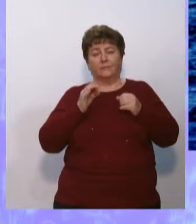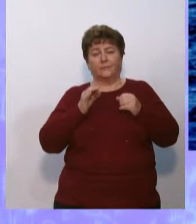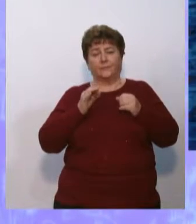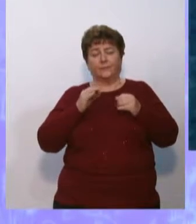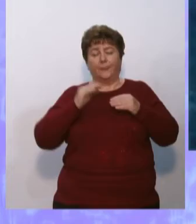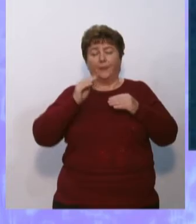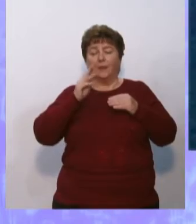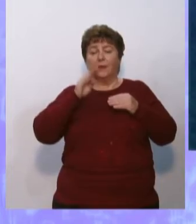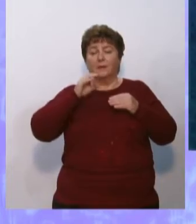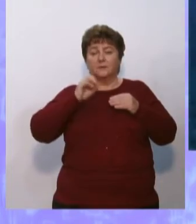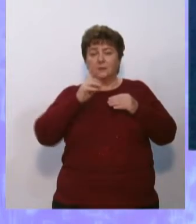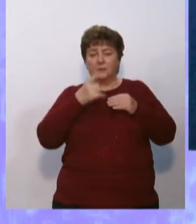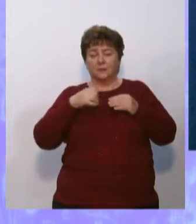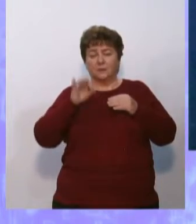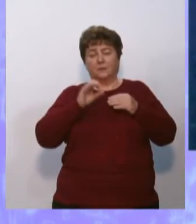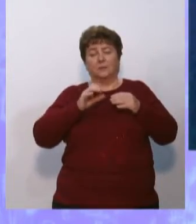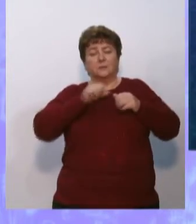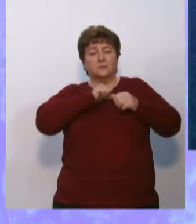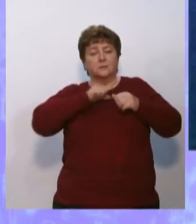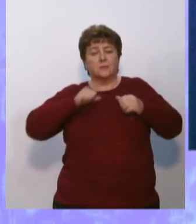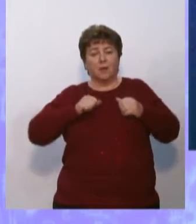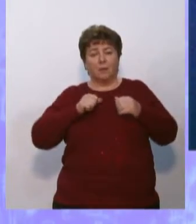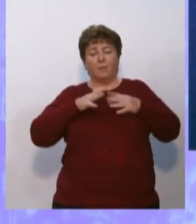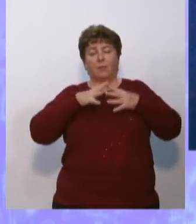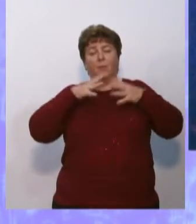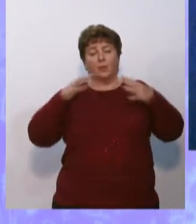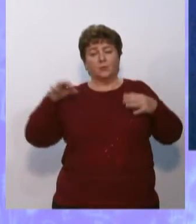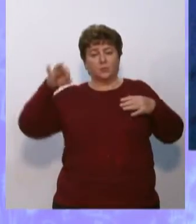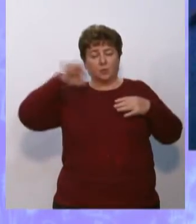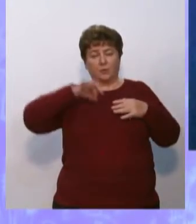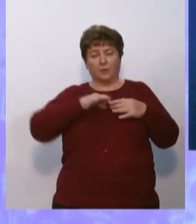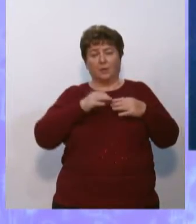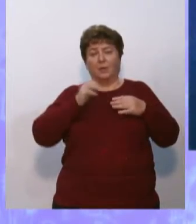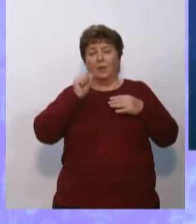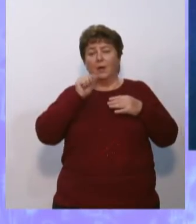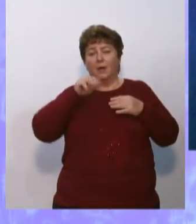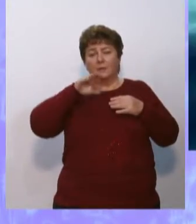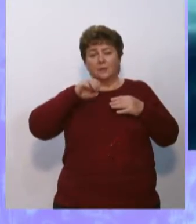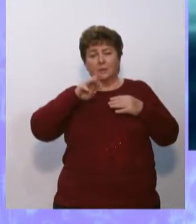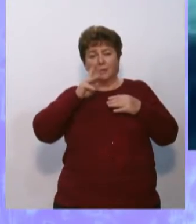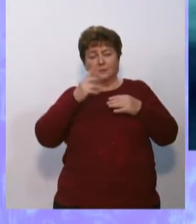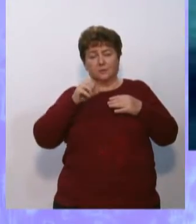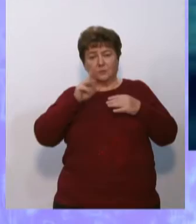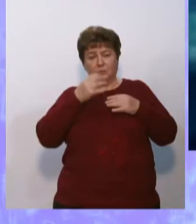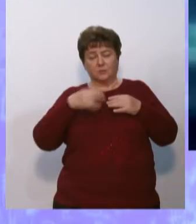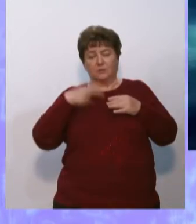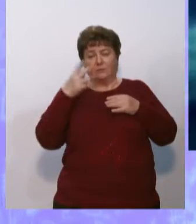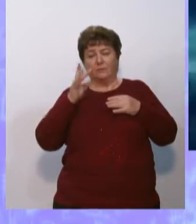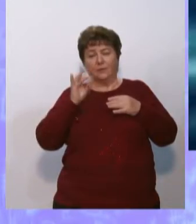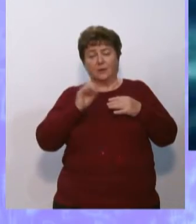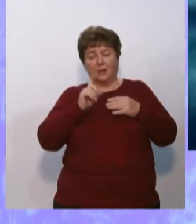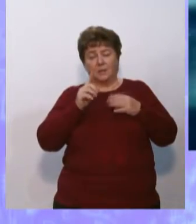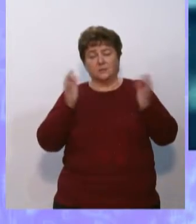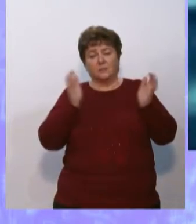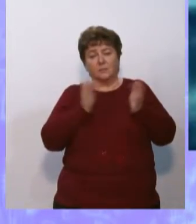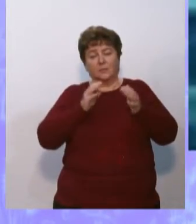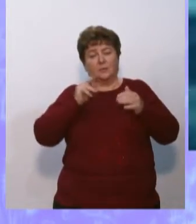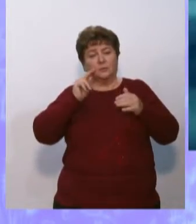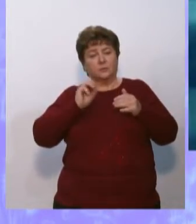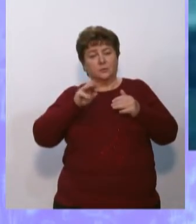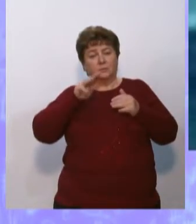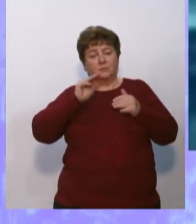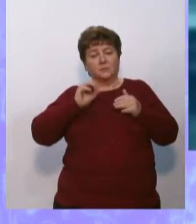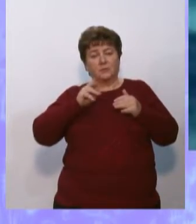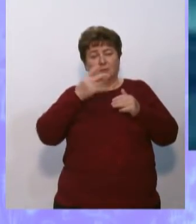Тихий океан – самый большой. Атлантический океан в два раза меньше Тихого.